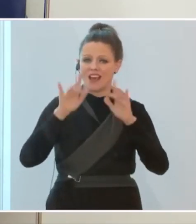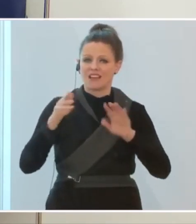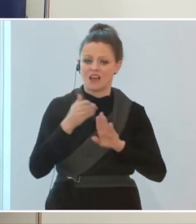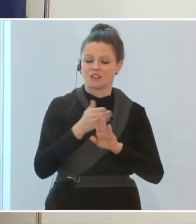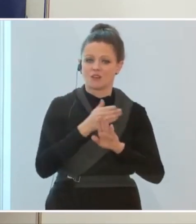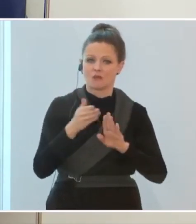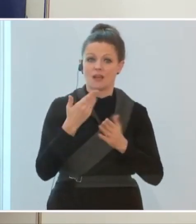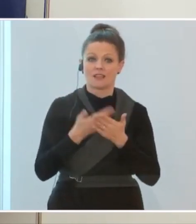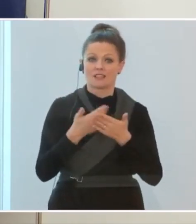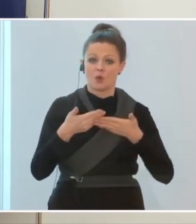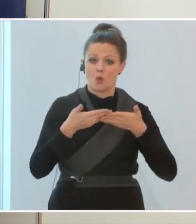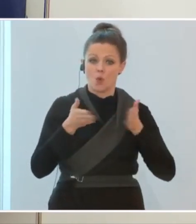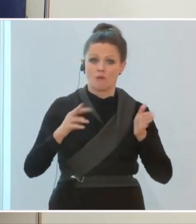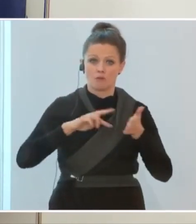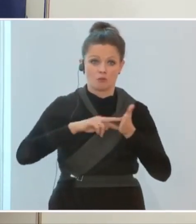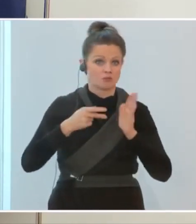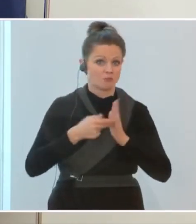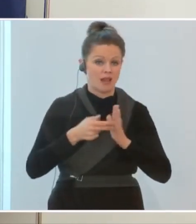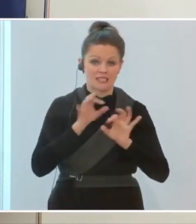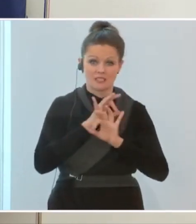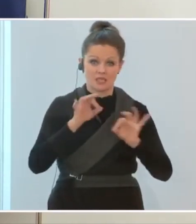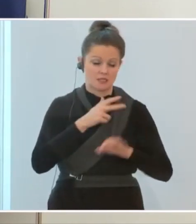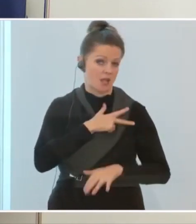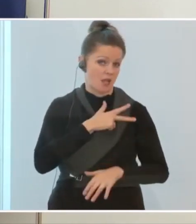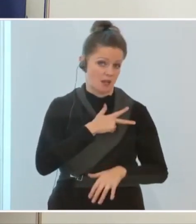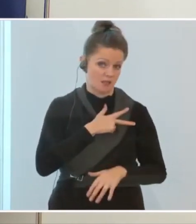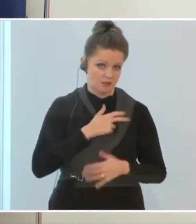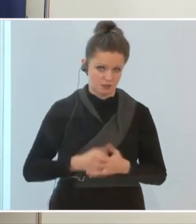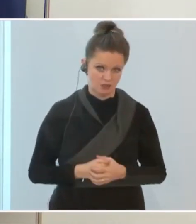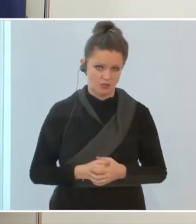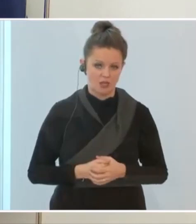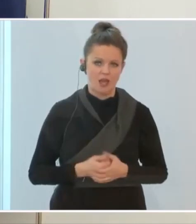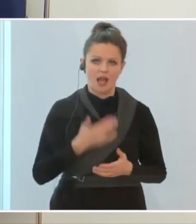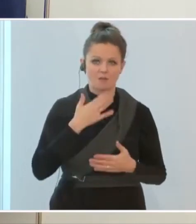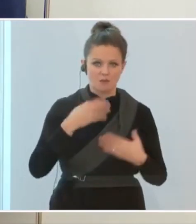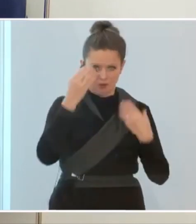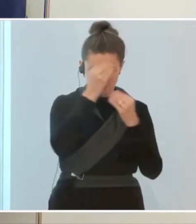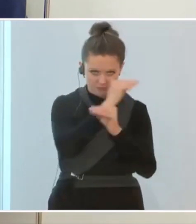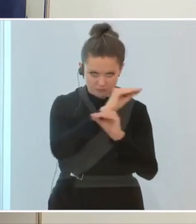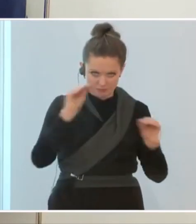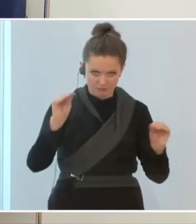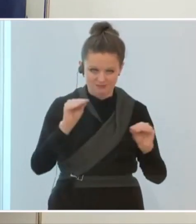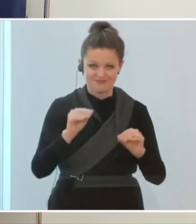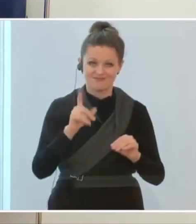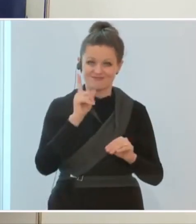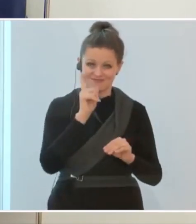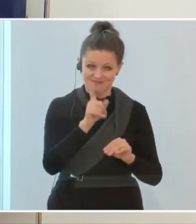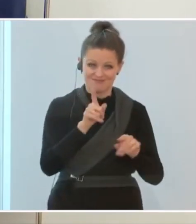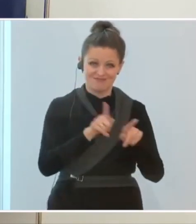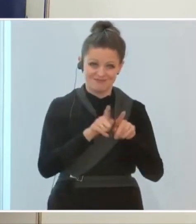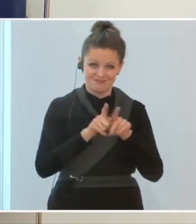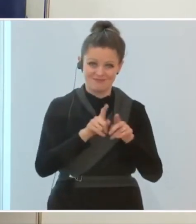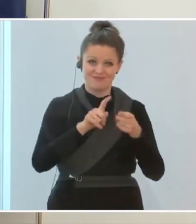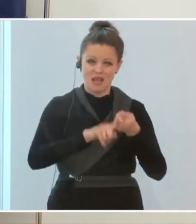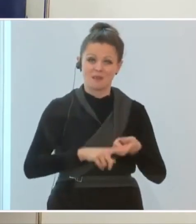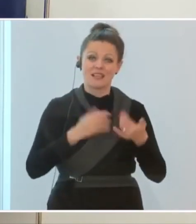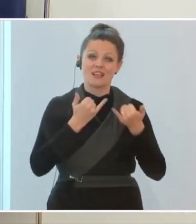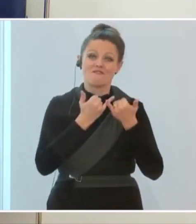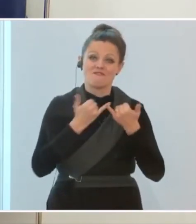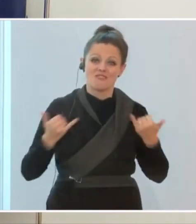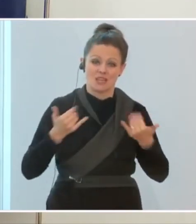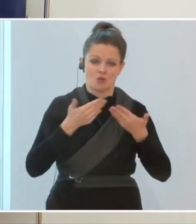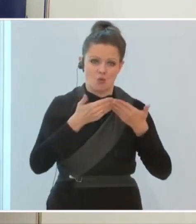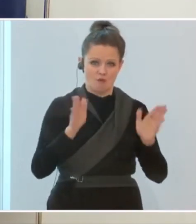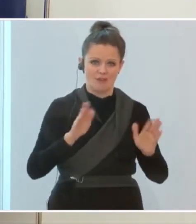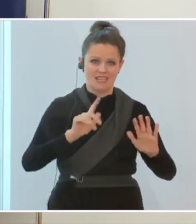ein absolut realistischer. Was ich dazu sage, ist, es kommt natürlich auch stark auf das Wie der Öffnung an. Also das sind die